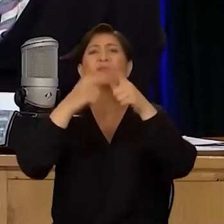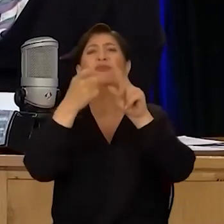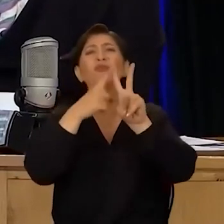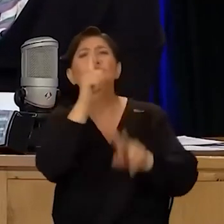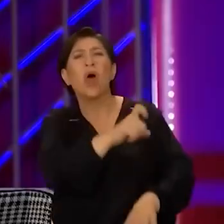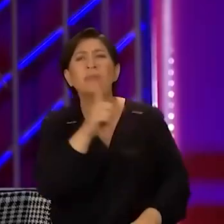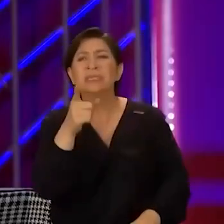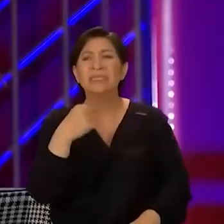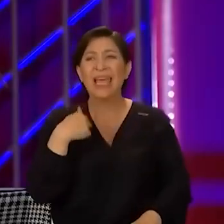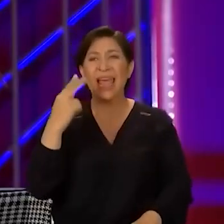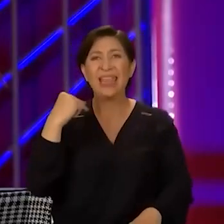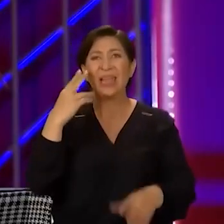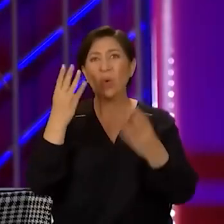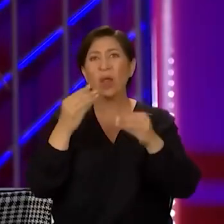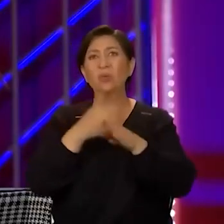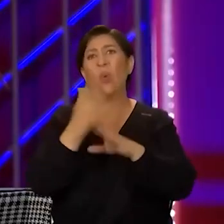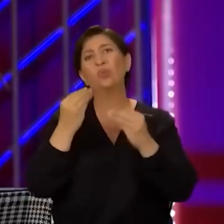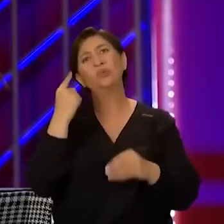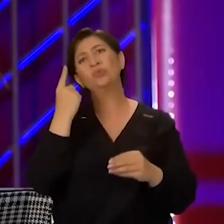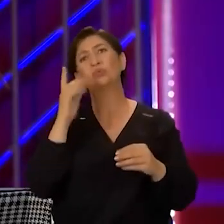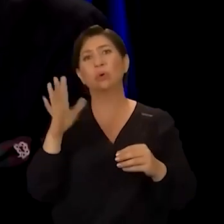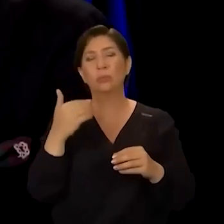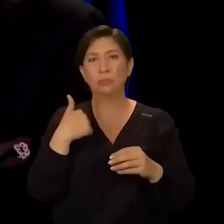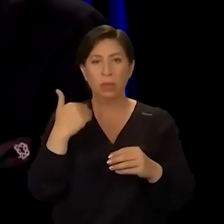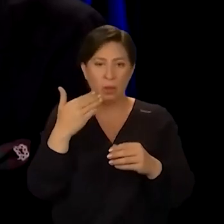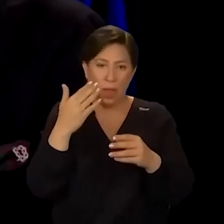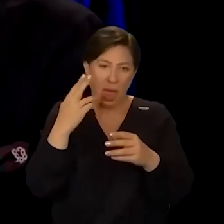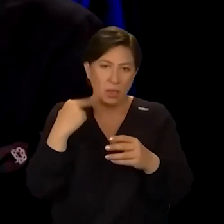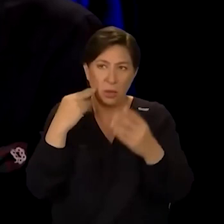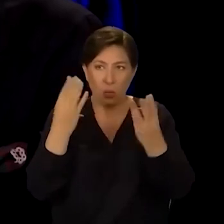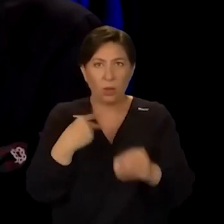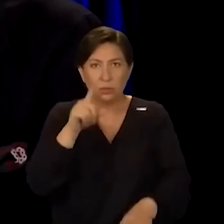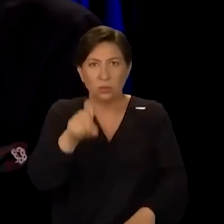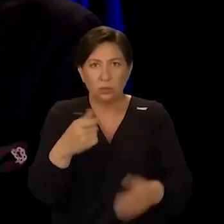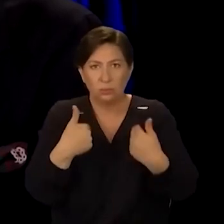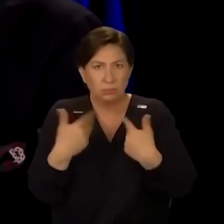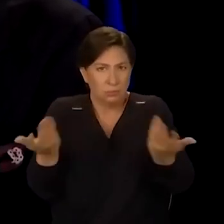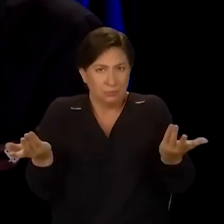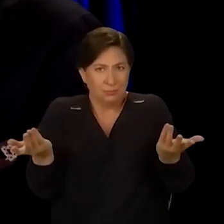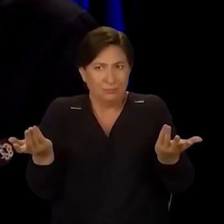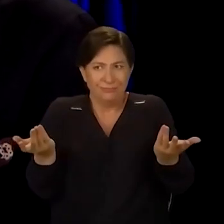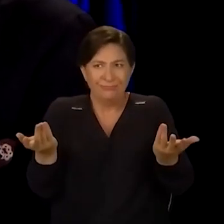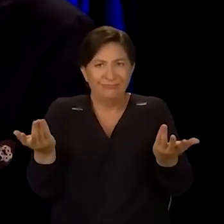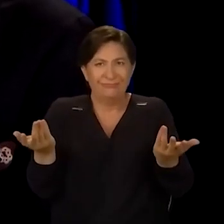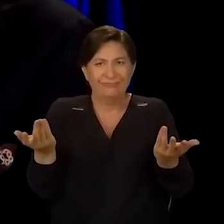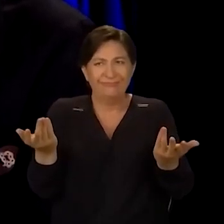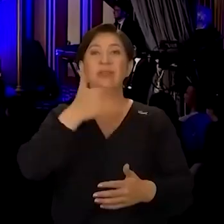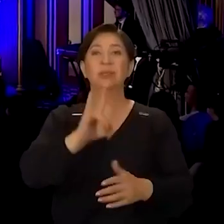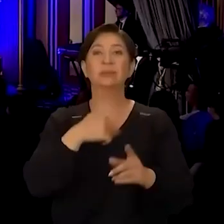Ben etik olarak doğru bulmuyorum. Niye ben etik olarak sordum işte? İşte ben de doğru olamazsam.